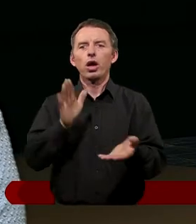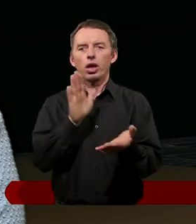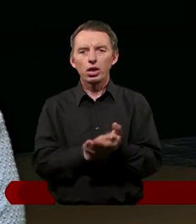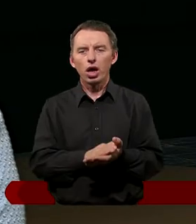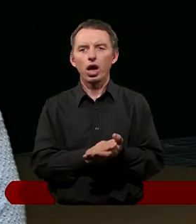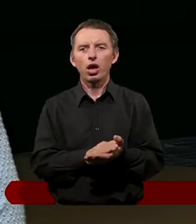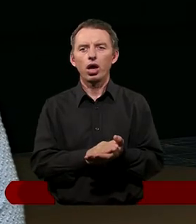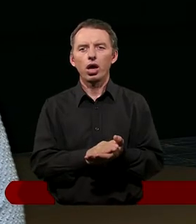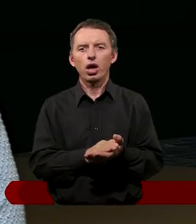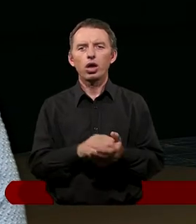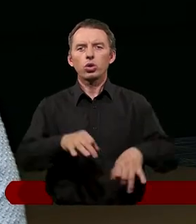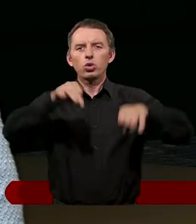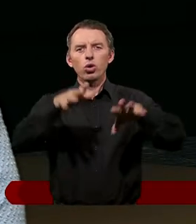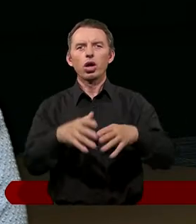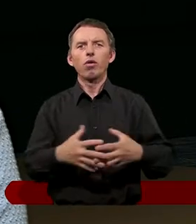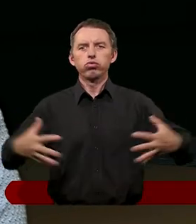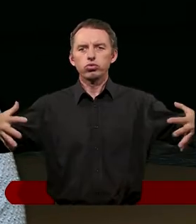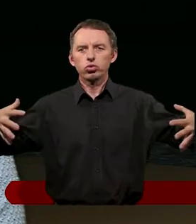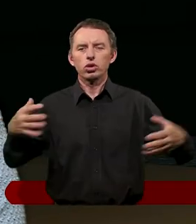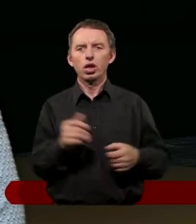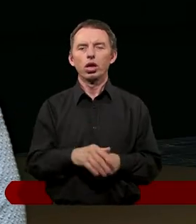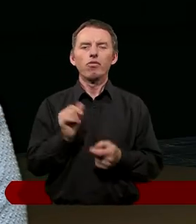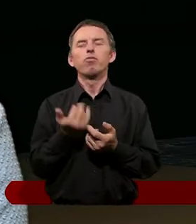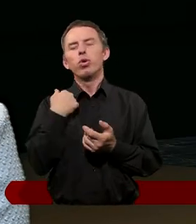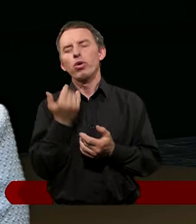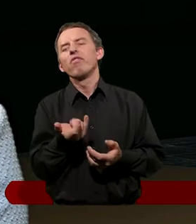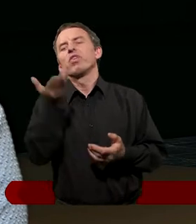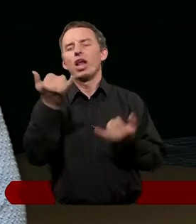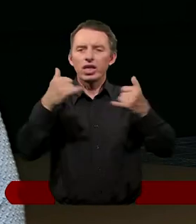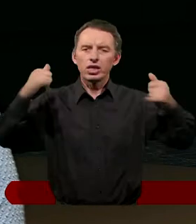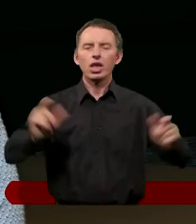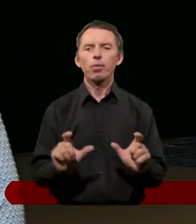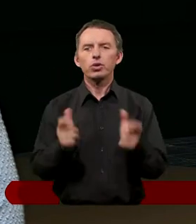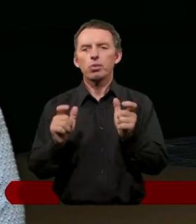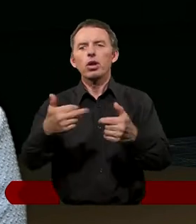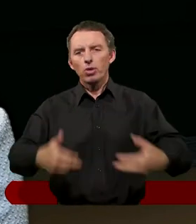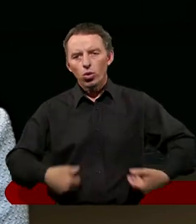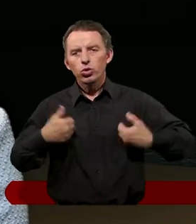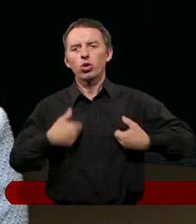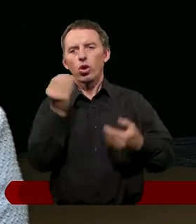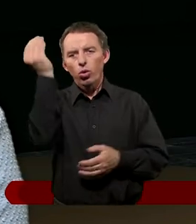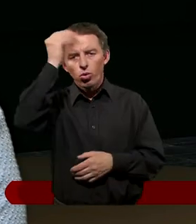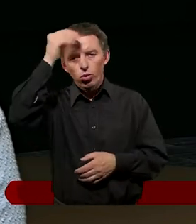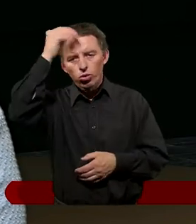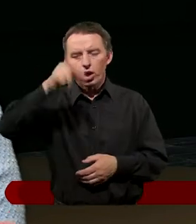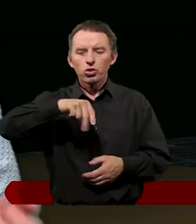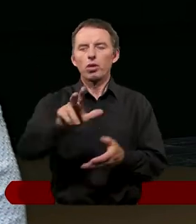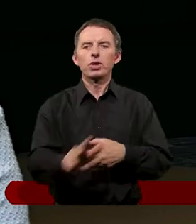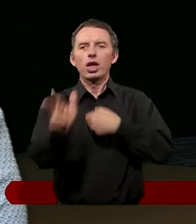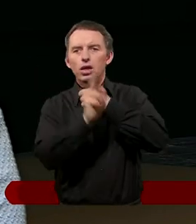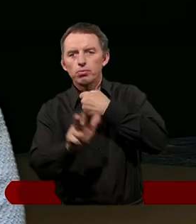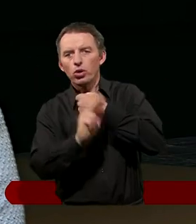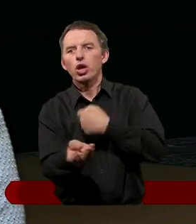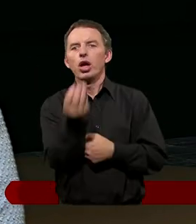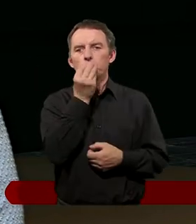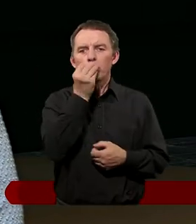puchlinę wodną. Było wiele tych przypadków. Był też przypadek nie tylko uzdrawiania, ale kiedy uczniowie szli przez zboże i